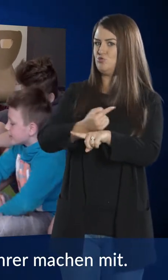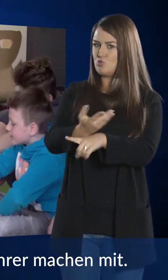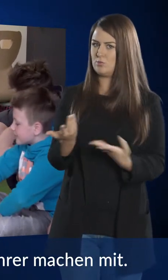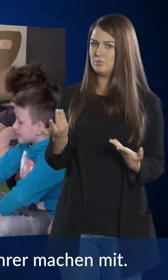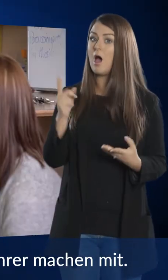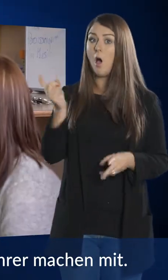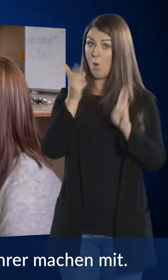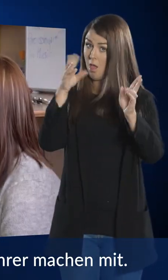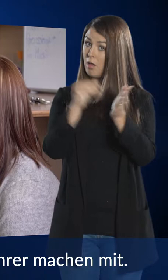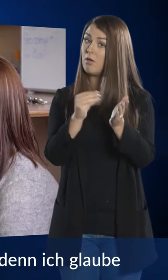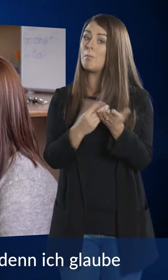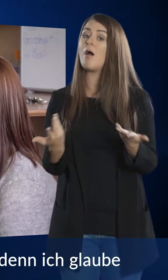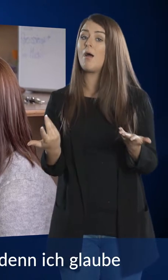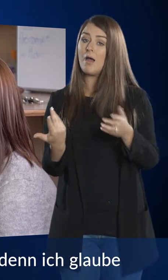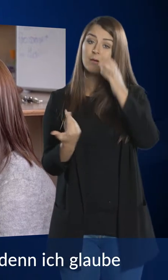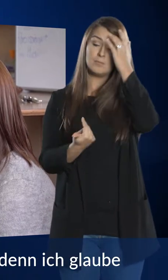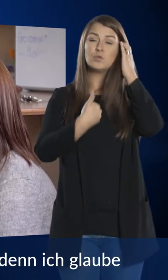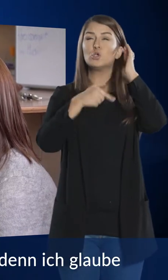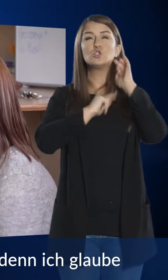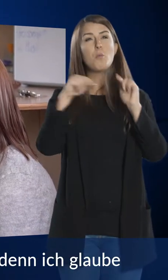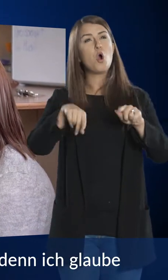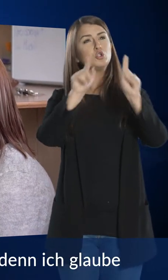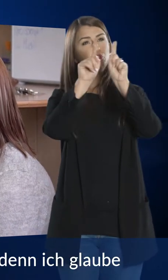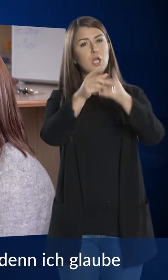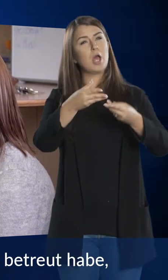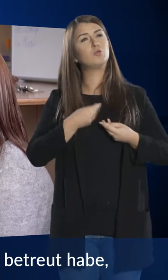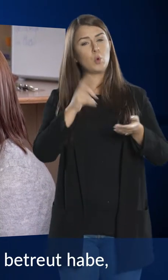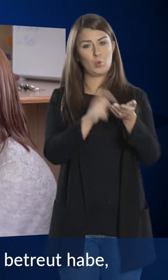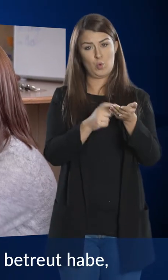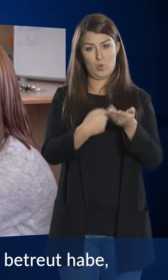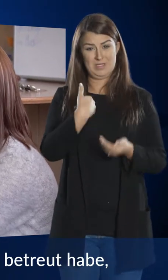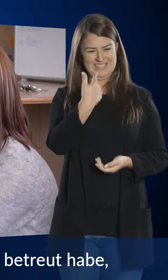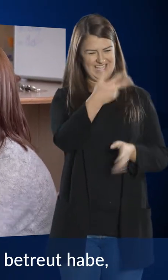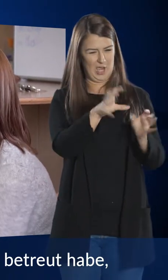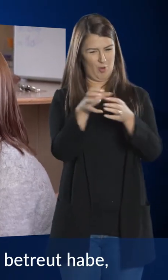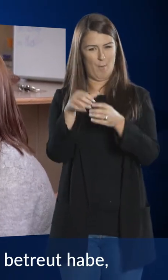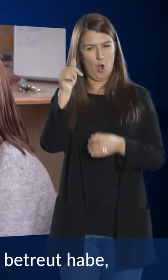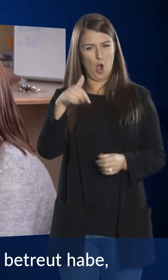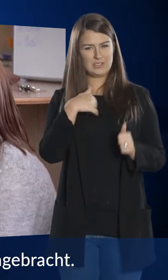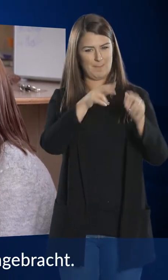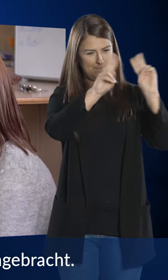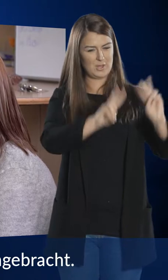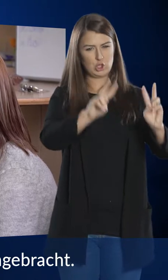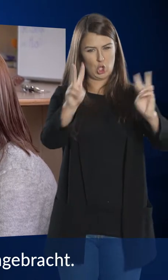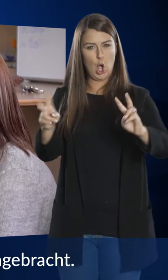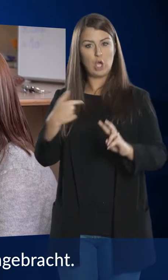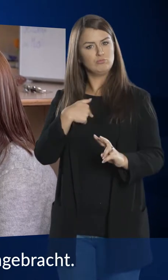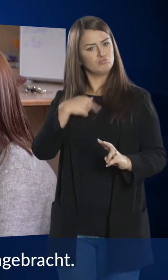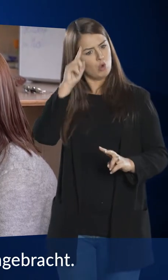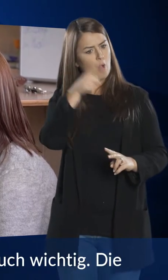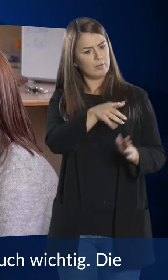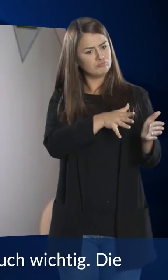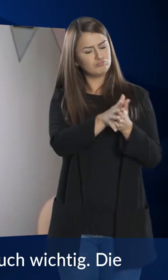Auch die Lehrer machen mit. Ich gebe mir heute einen Stern, denn ich glaube, die drei Gruppen, die ich so mit betreut habe, die habe ich ganz gut